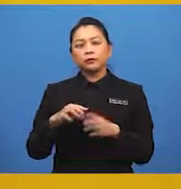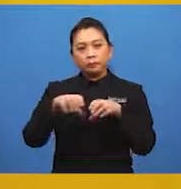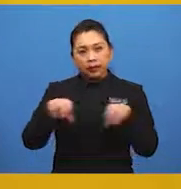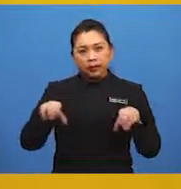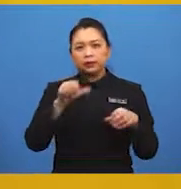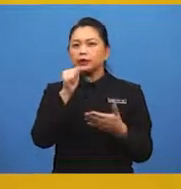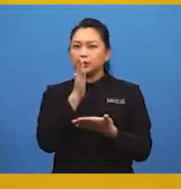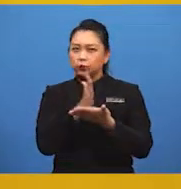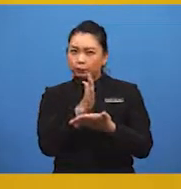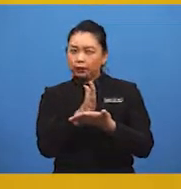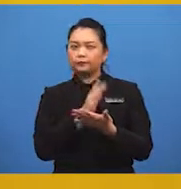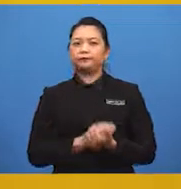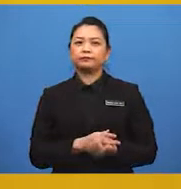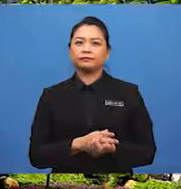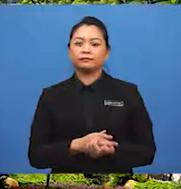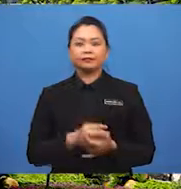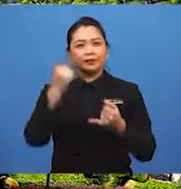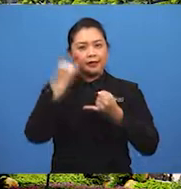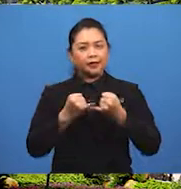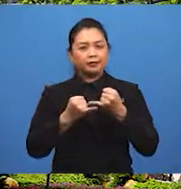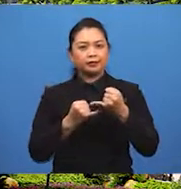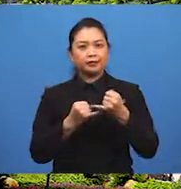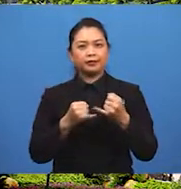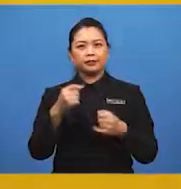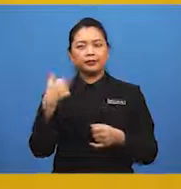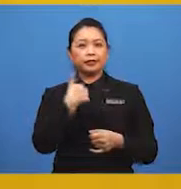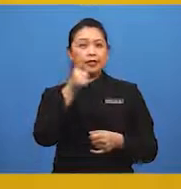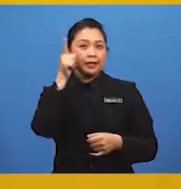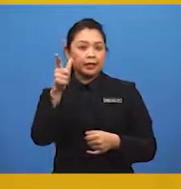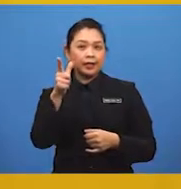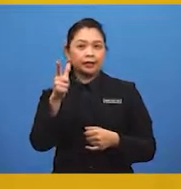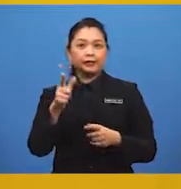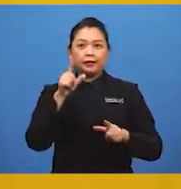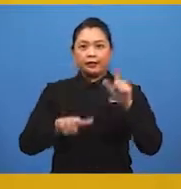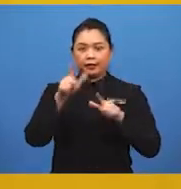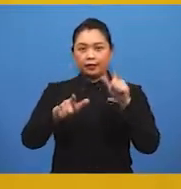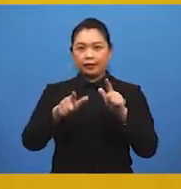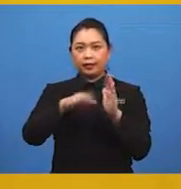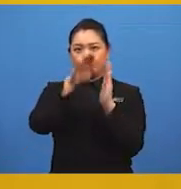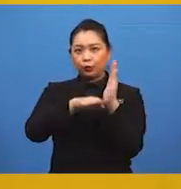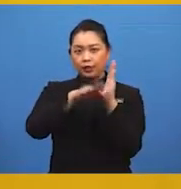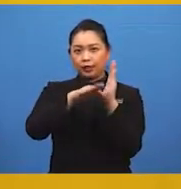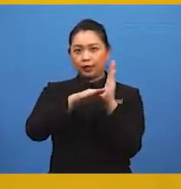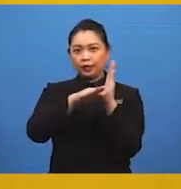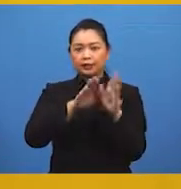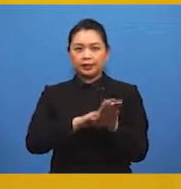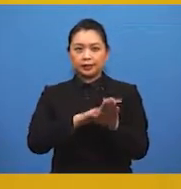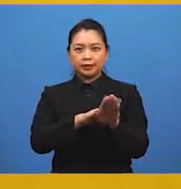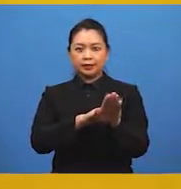parik tidak tersumbat. Akhir sekali, kita lihat kepada langkah mengurangkan